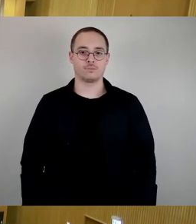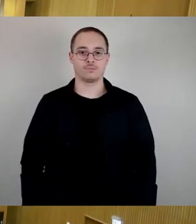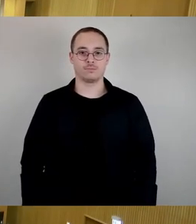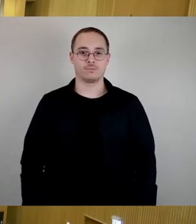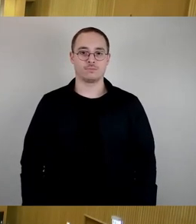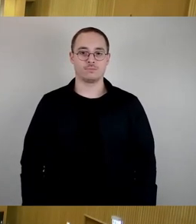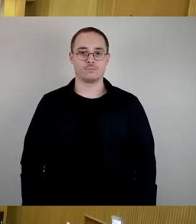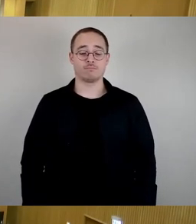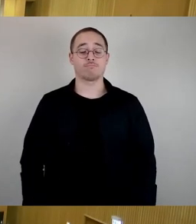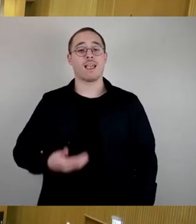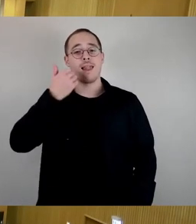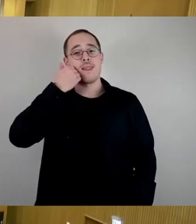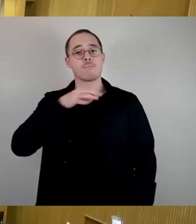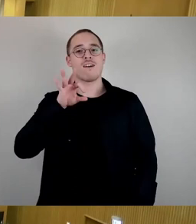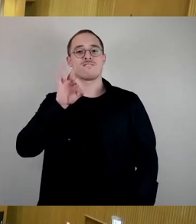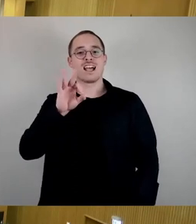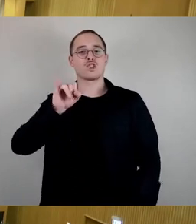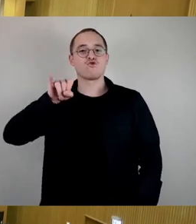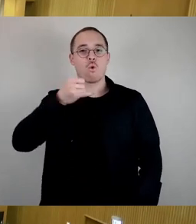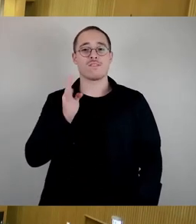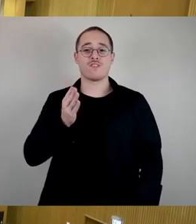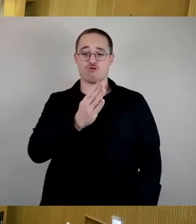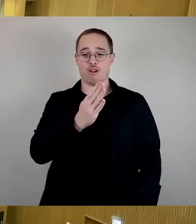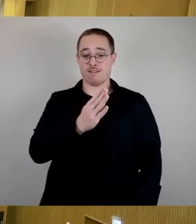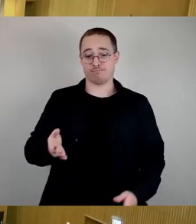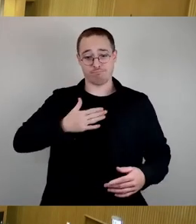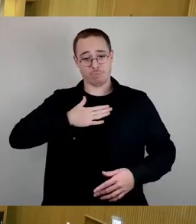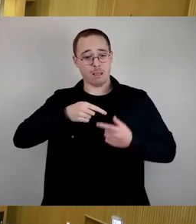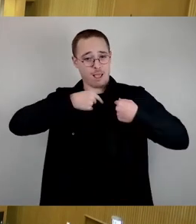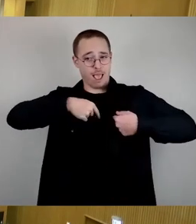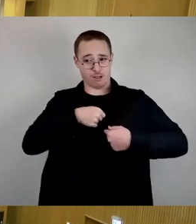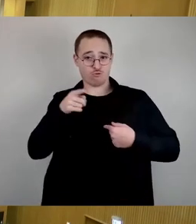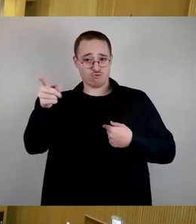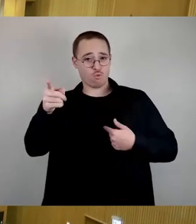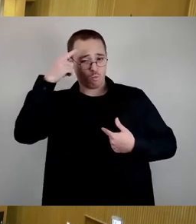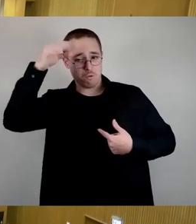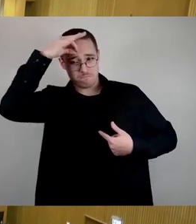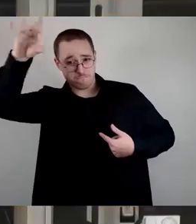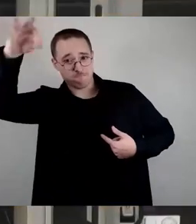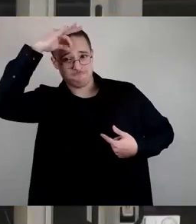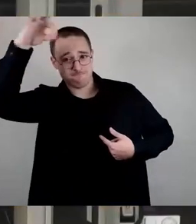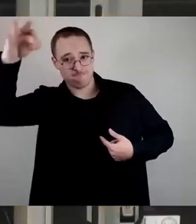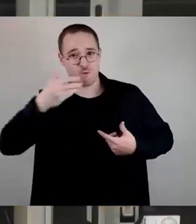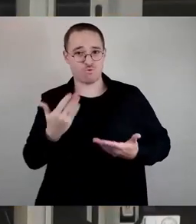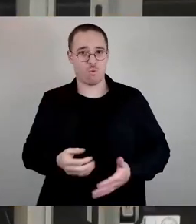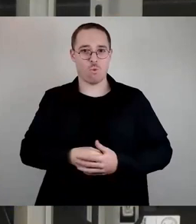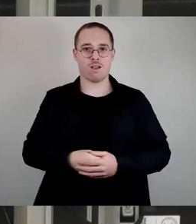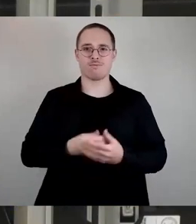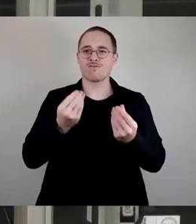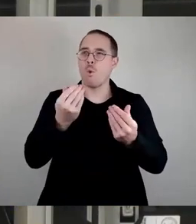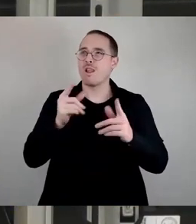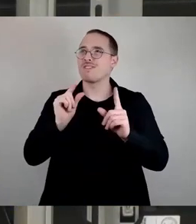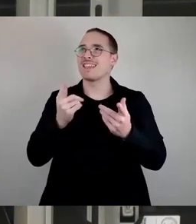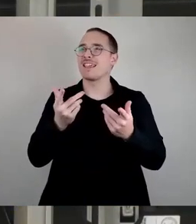Lieber Franz-Josef Fischer, du hast mir sehr aus dem Herzen an einigen Stellen gesprochen und zwar vorgegaukeltes Wahlversprechen.